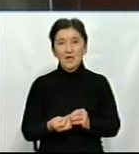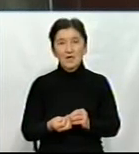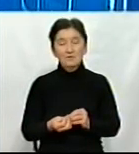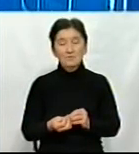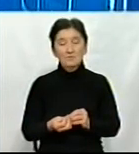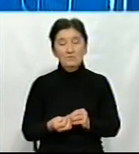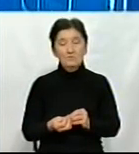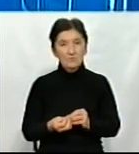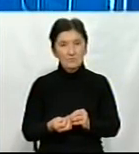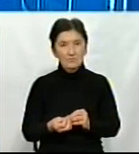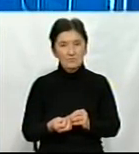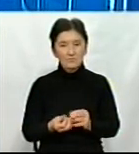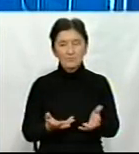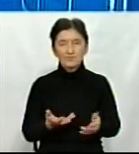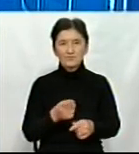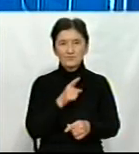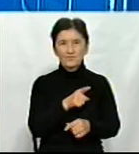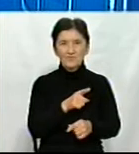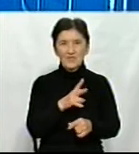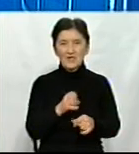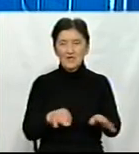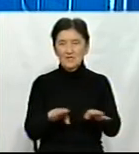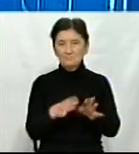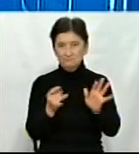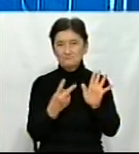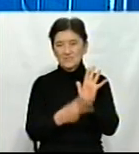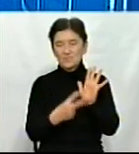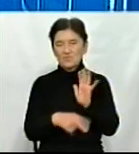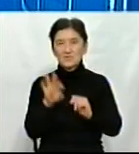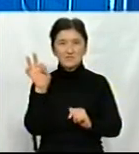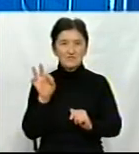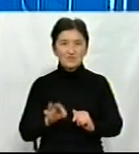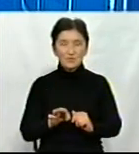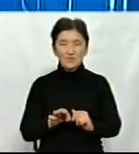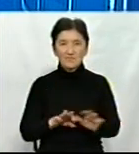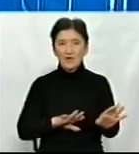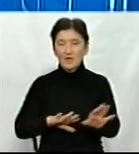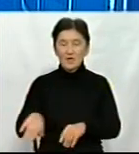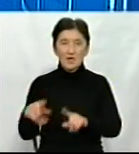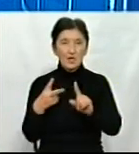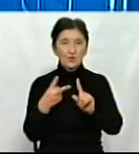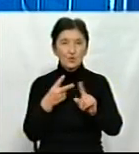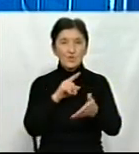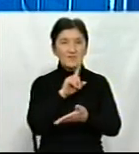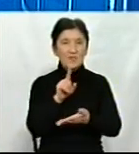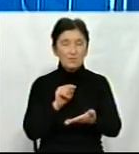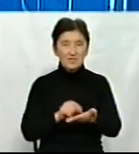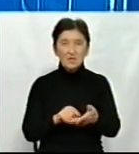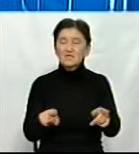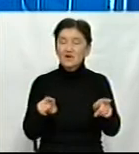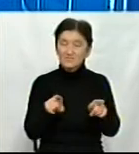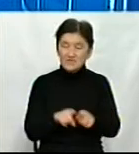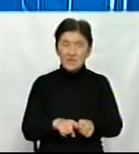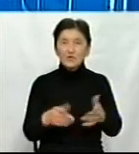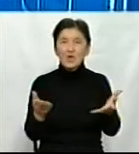Пані Марія, друге запитання до вас. А все-таки хоч